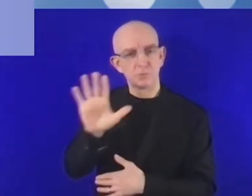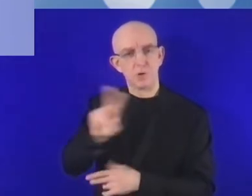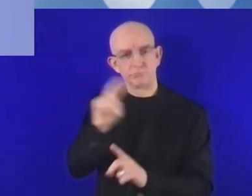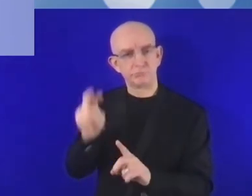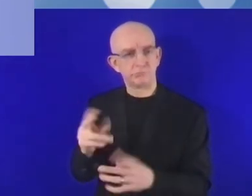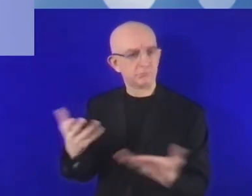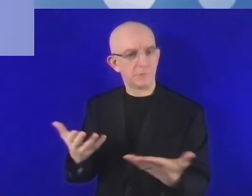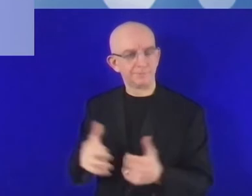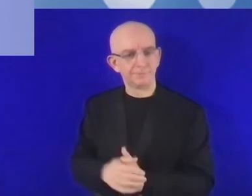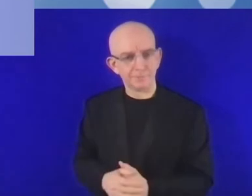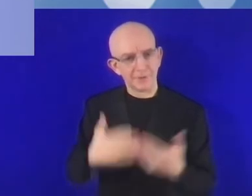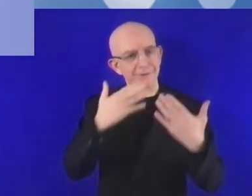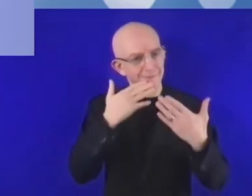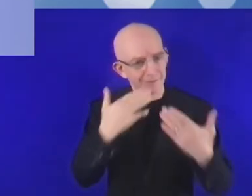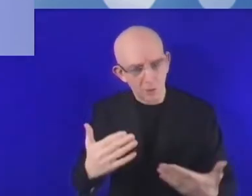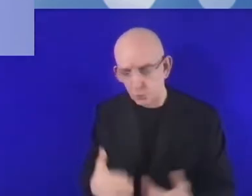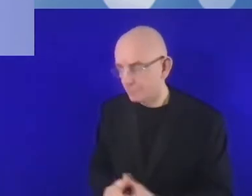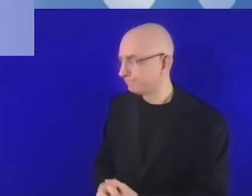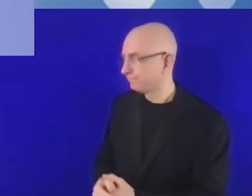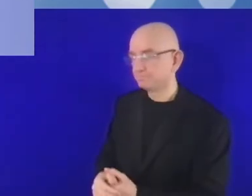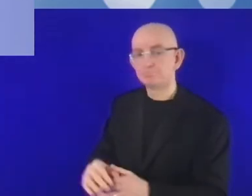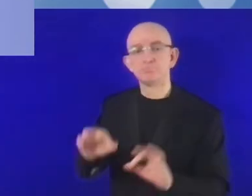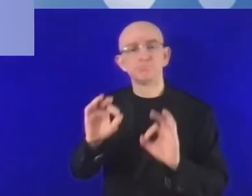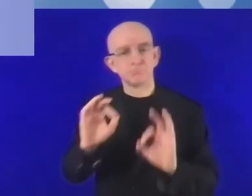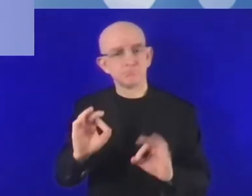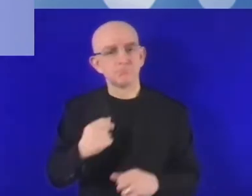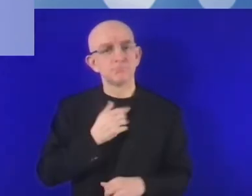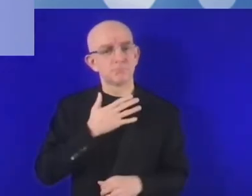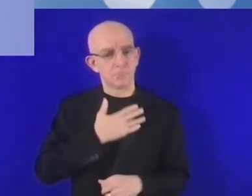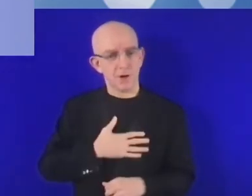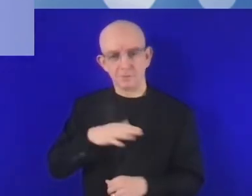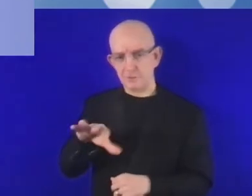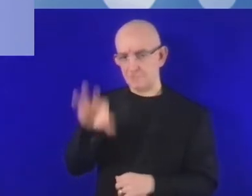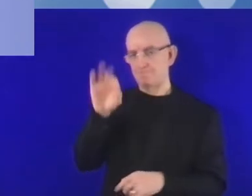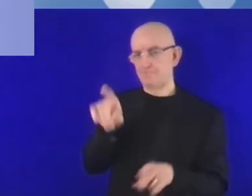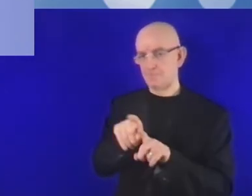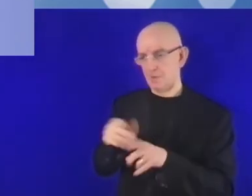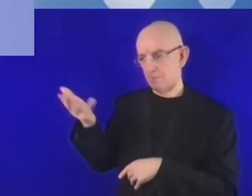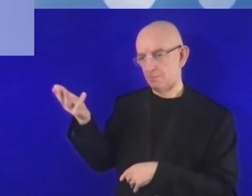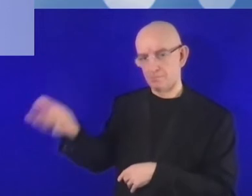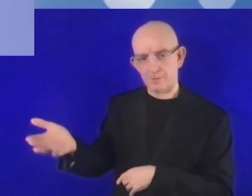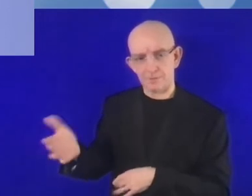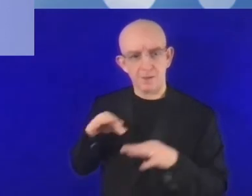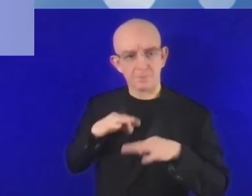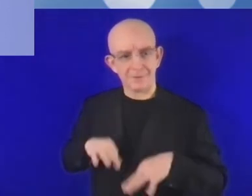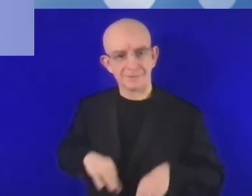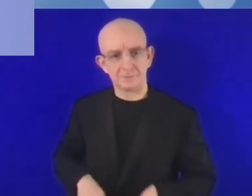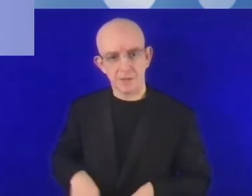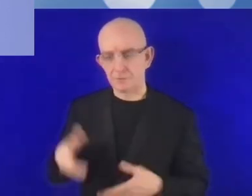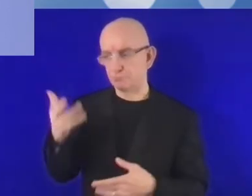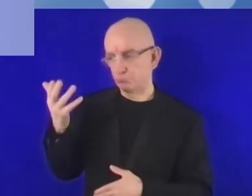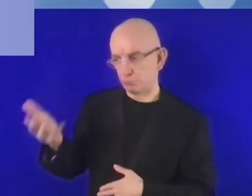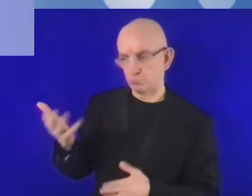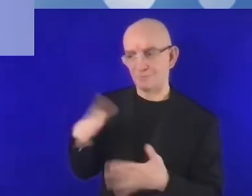Ja właściwie chciałabym zacząć w tym miejscu, w którym zakończyła pani